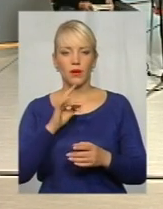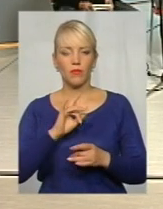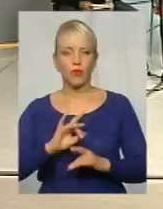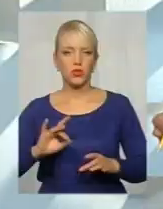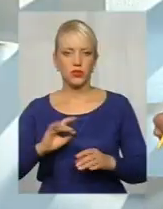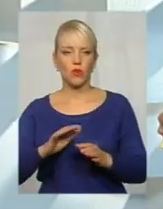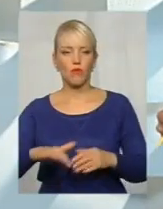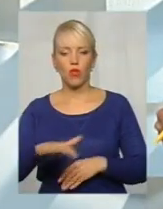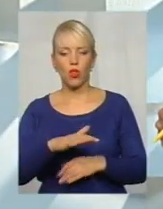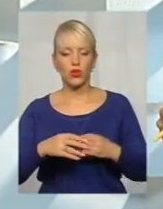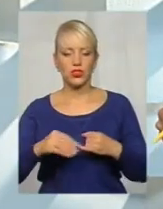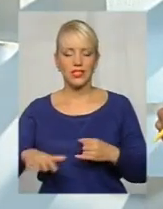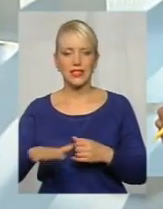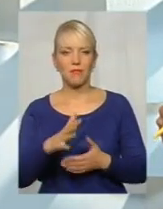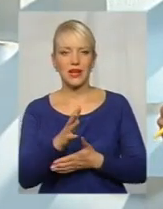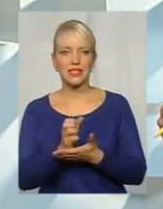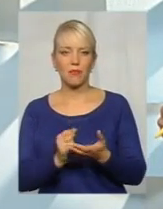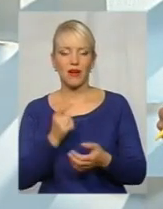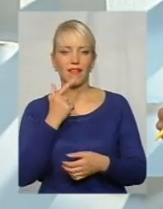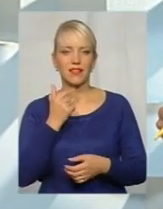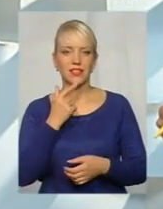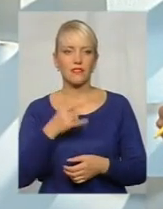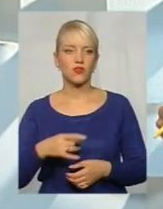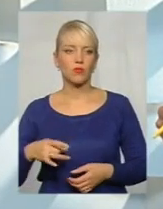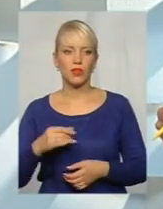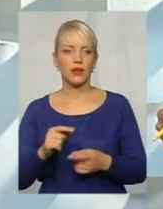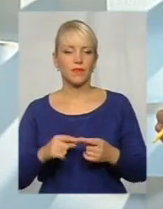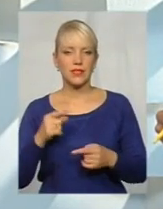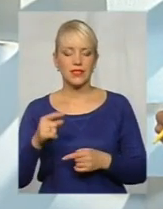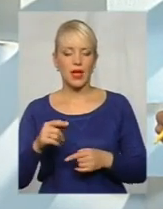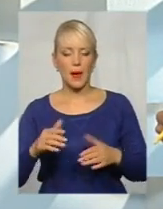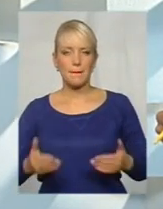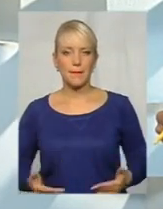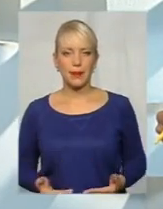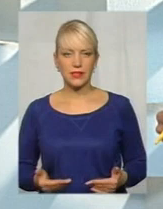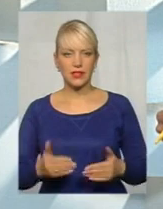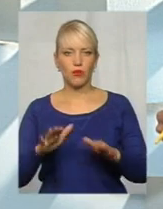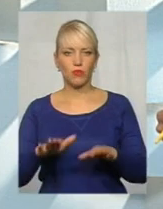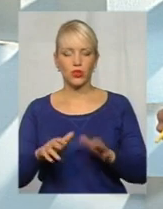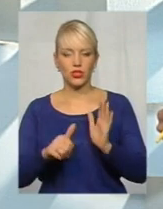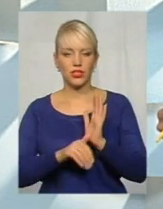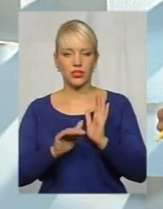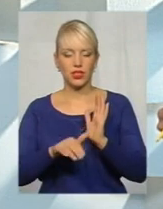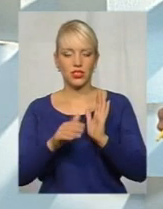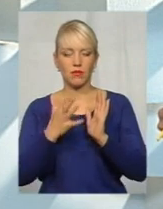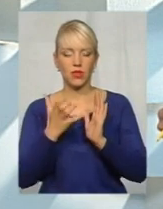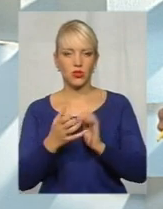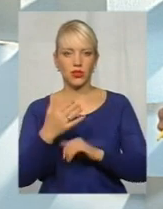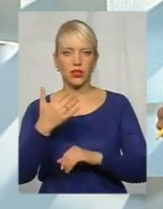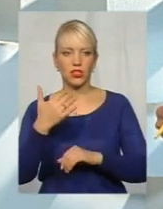площа земель запасу по Красильівському району за межами населеного пункту складають 6564